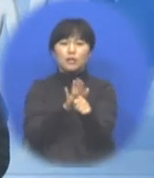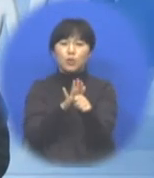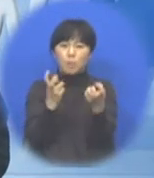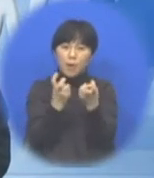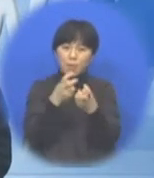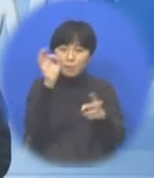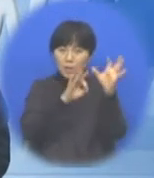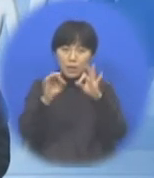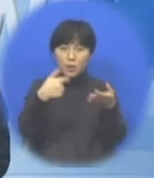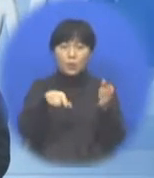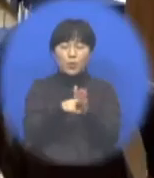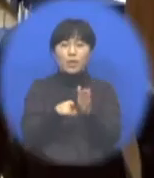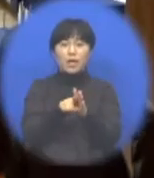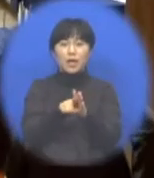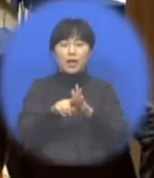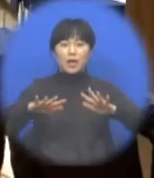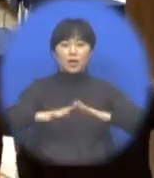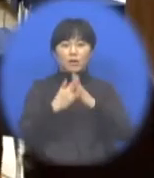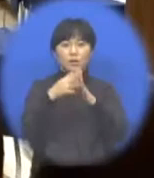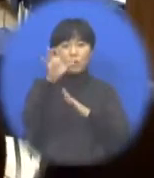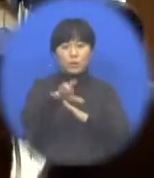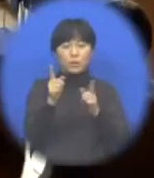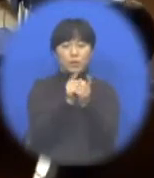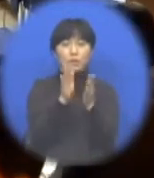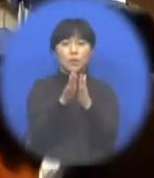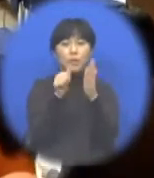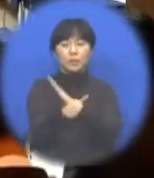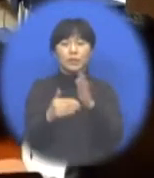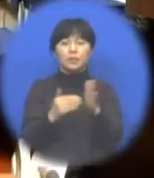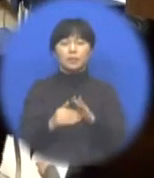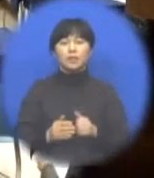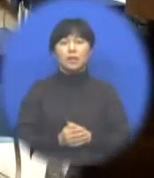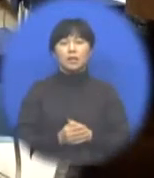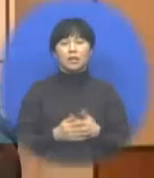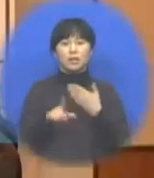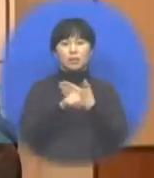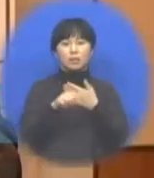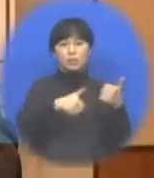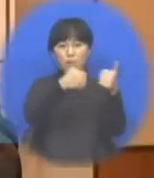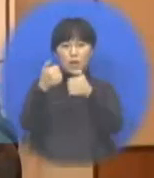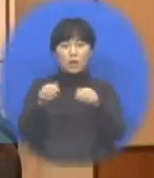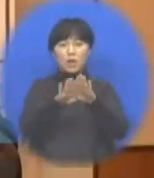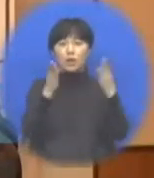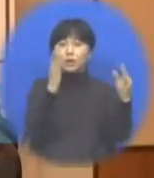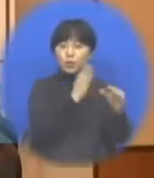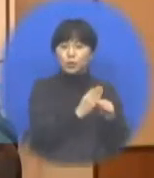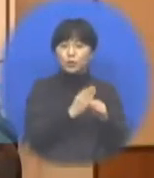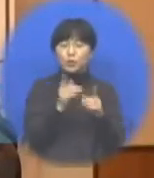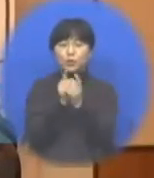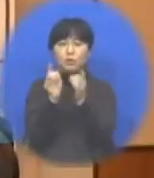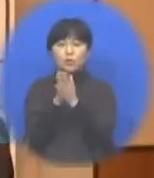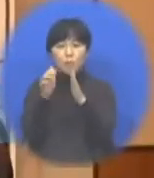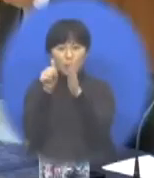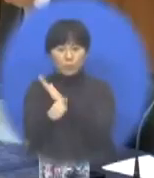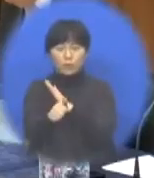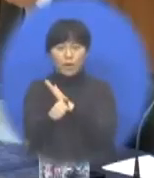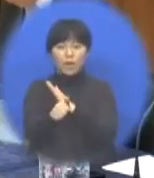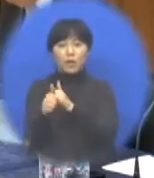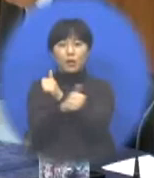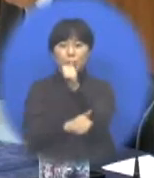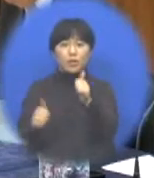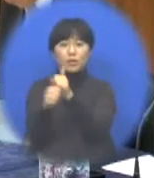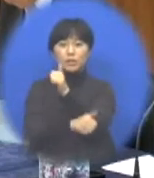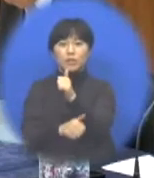모색하기 위해 도청 신도시 건설 현장을 방문했습니다. 임시회가 열리고 있는 가운데 현장을 방문한